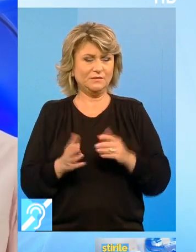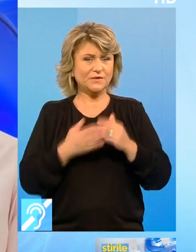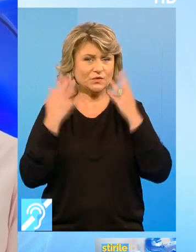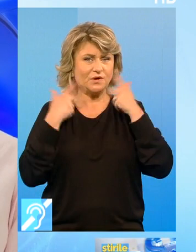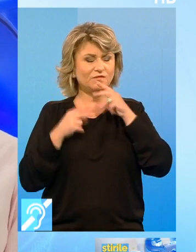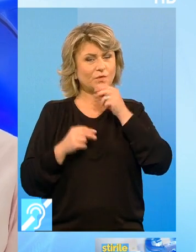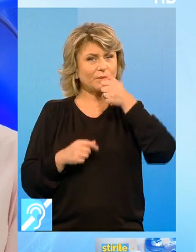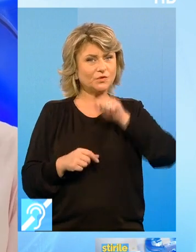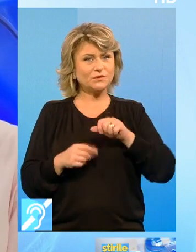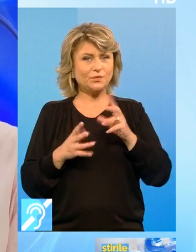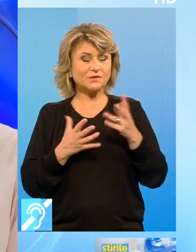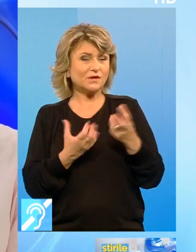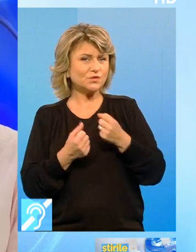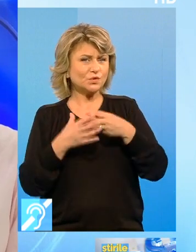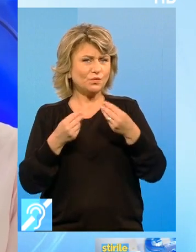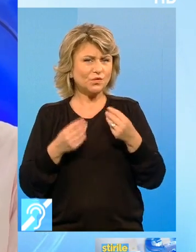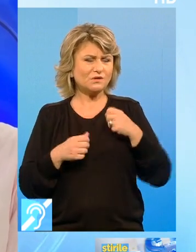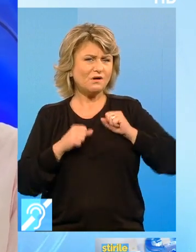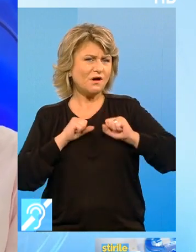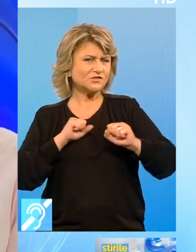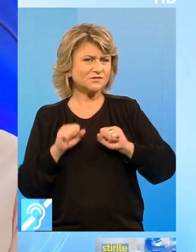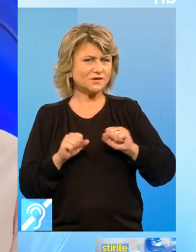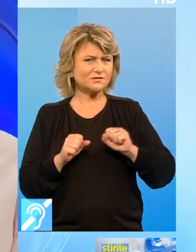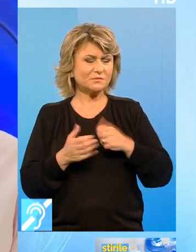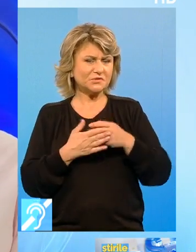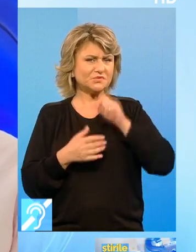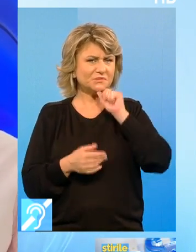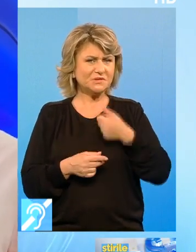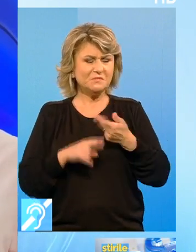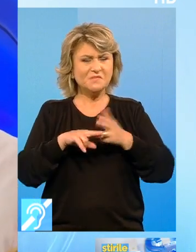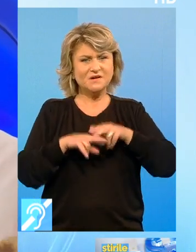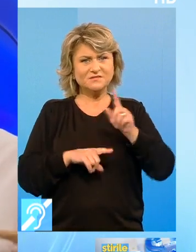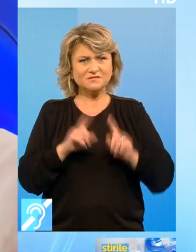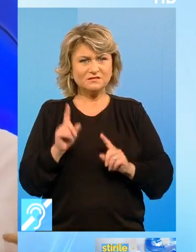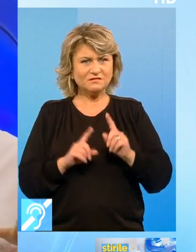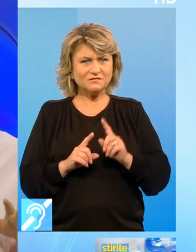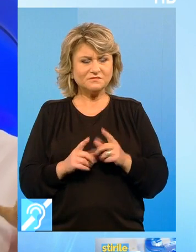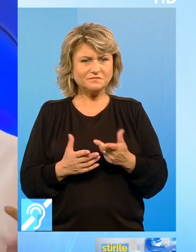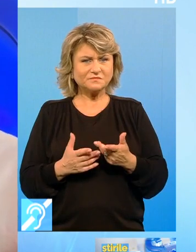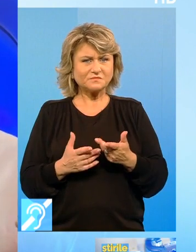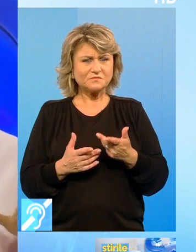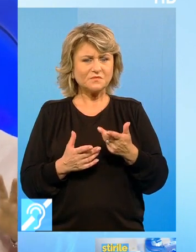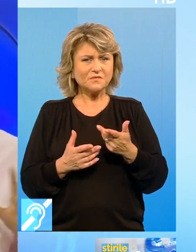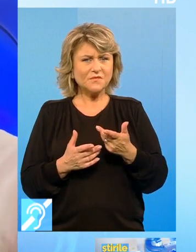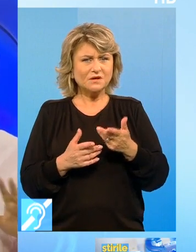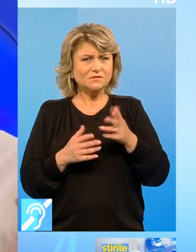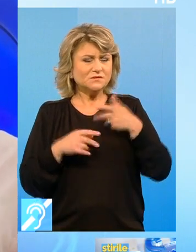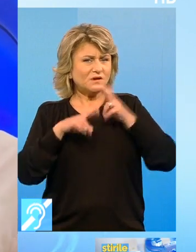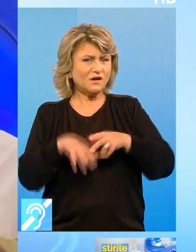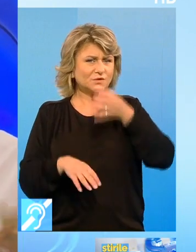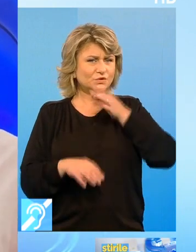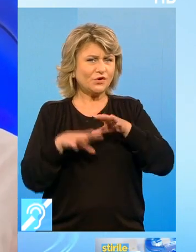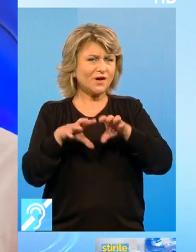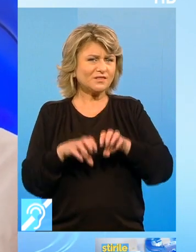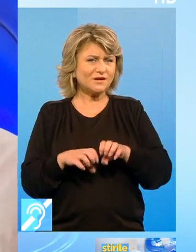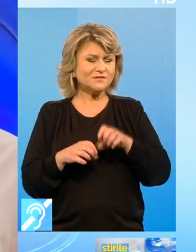vorbim de o zi Care poate aduce destul de multă agitație Pentru nimic Mai ales dacă divaghează Sau se lasă ușor